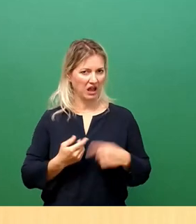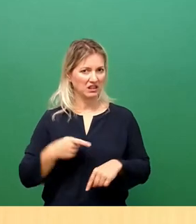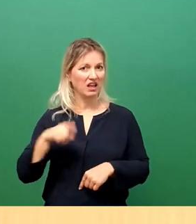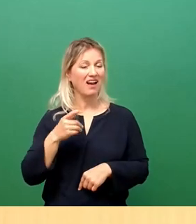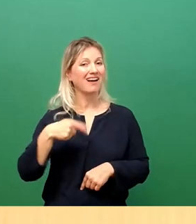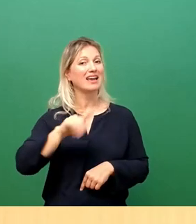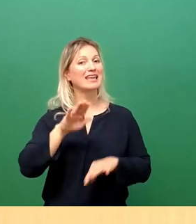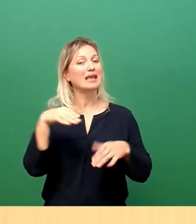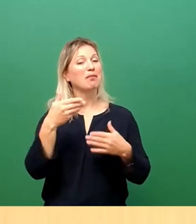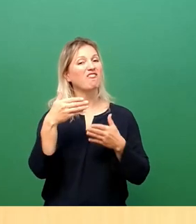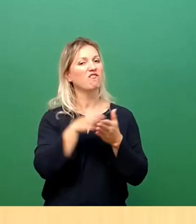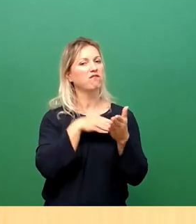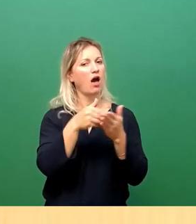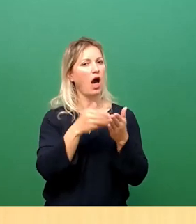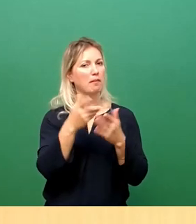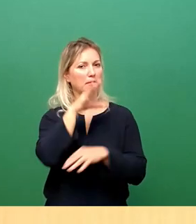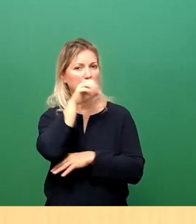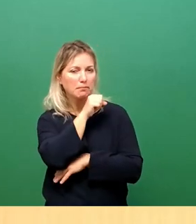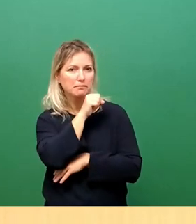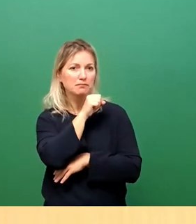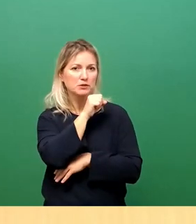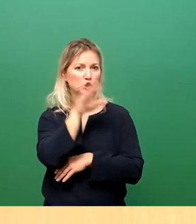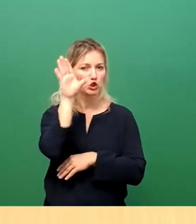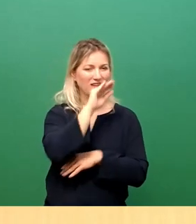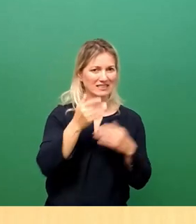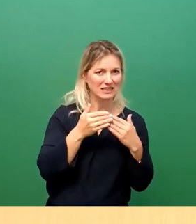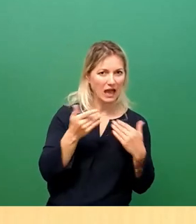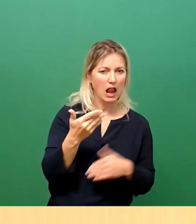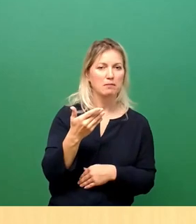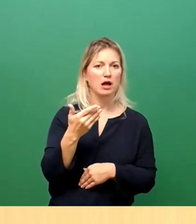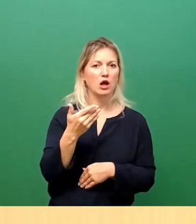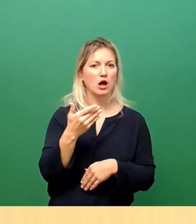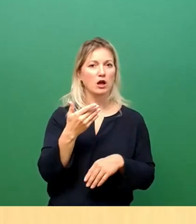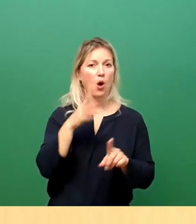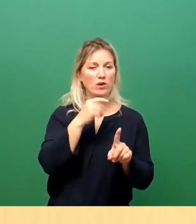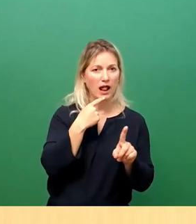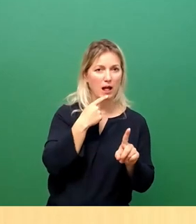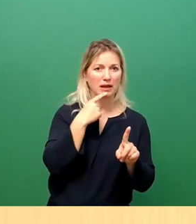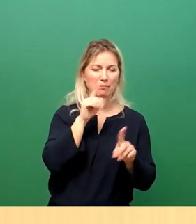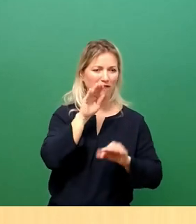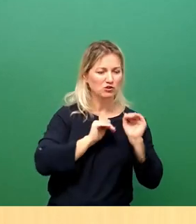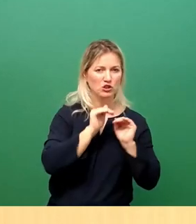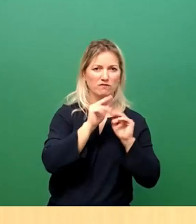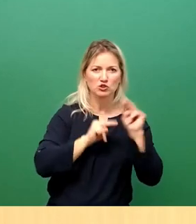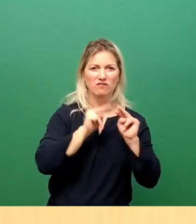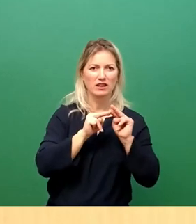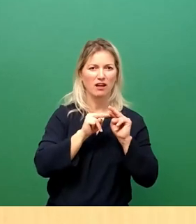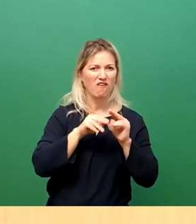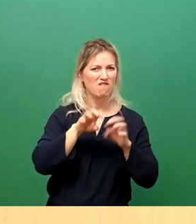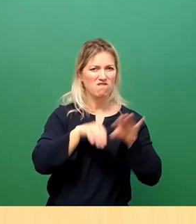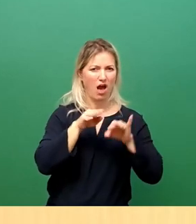Und zwar schwarz-gelb, rot-grün-rot, schwarz-rot, schwarz-rot-grün und noch andere ganz merkwürdige